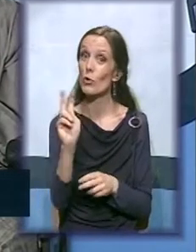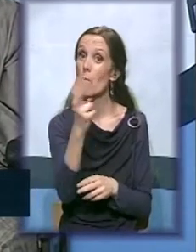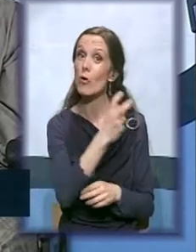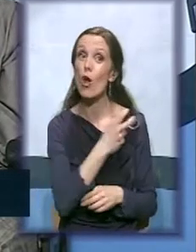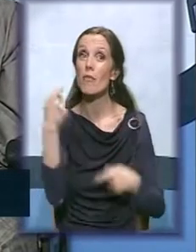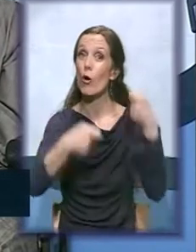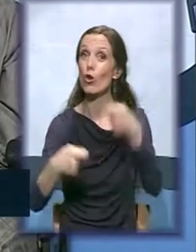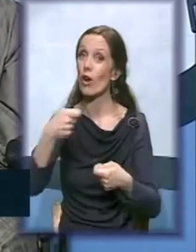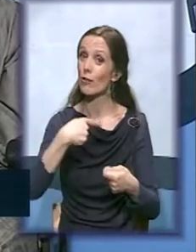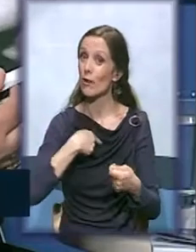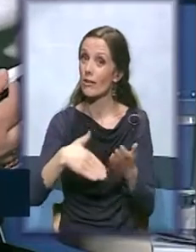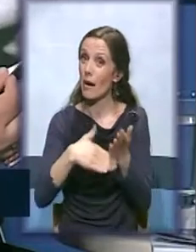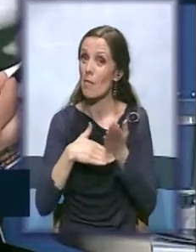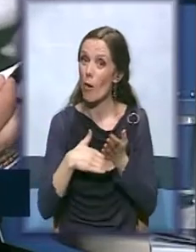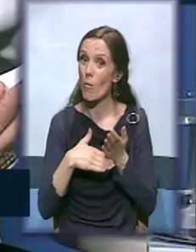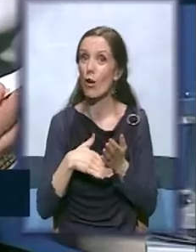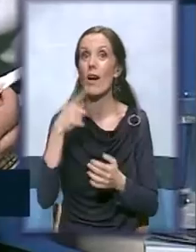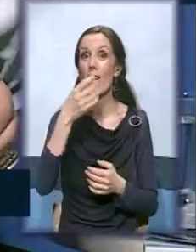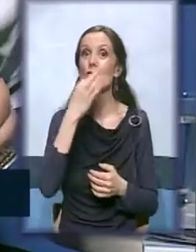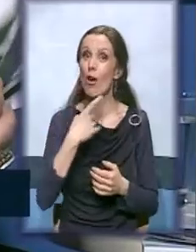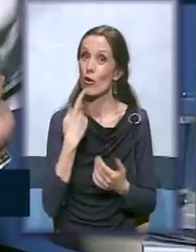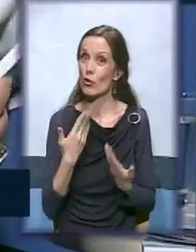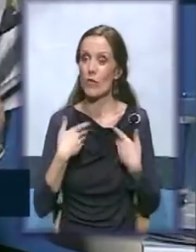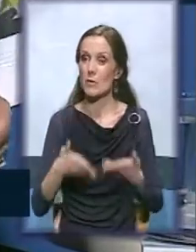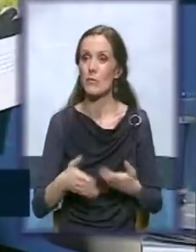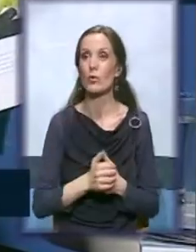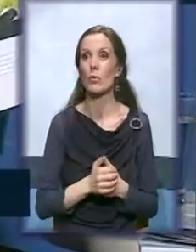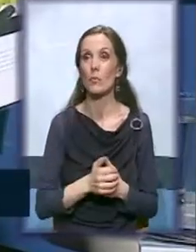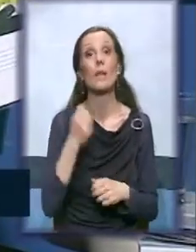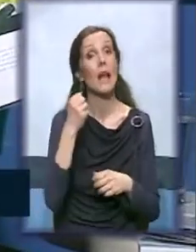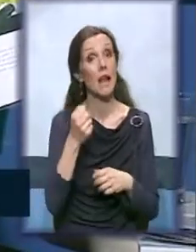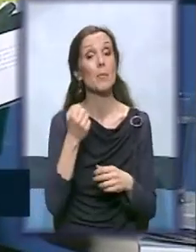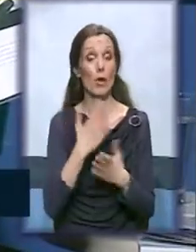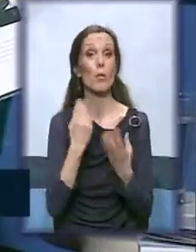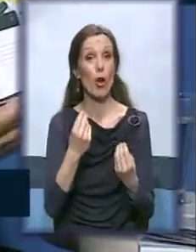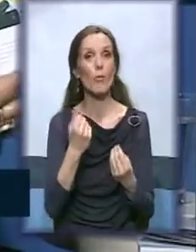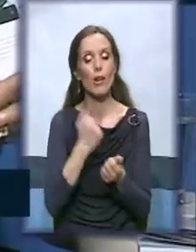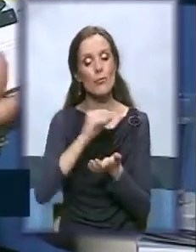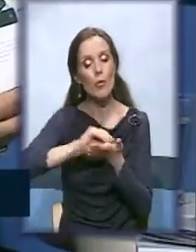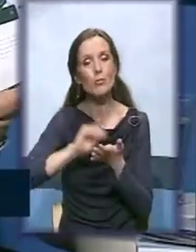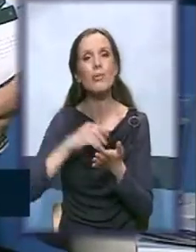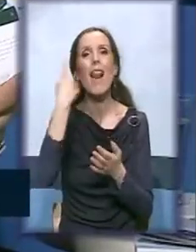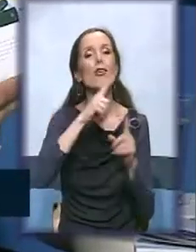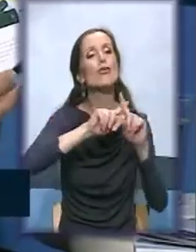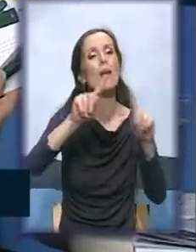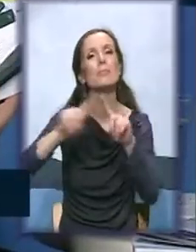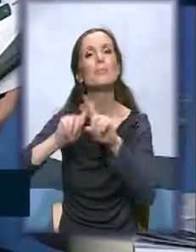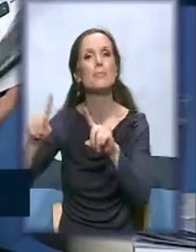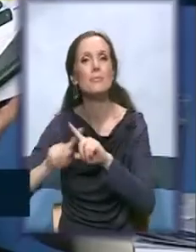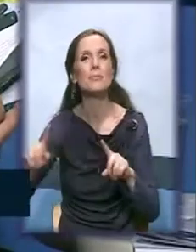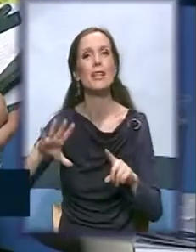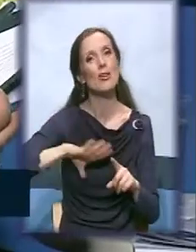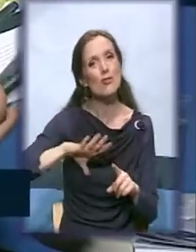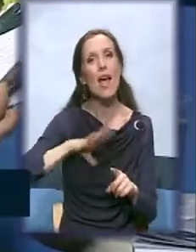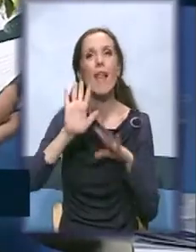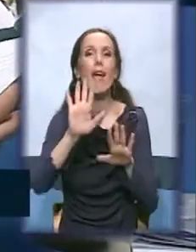pomognu. Ajde, Finanski tipa da uradimo, lične priče žena. I da budu sa CD-om sada, neći, pristupočno. Evo,